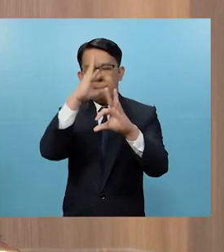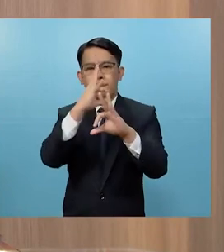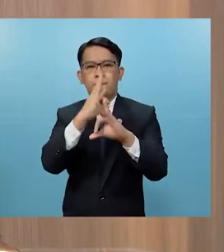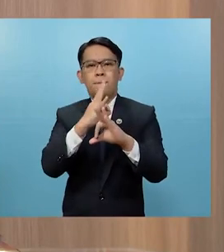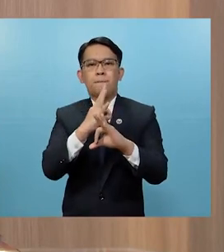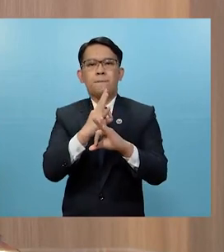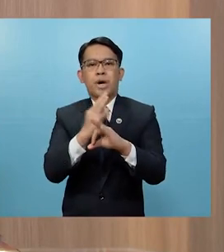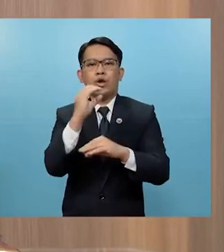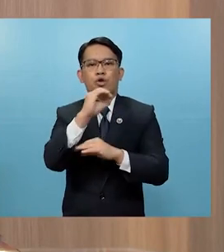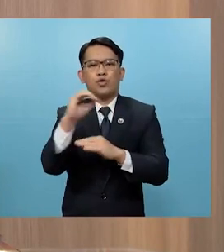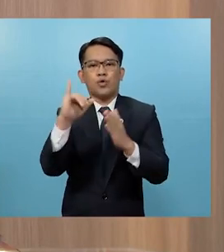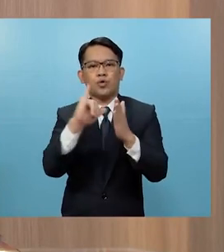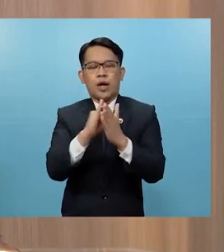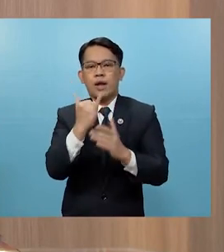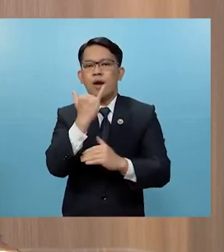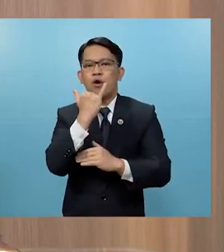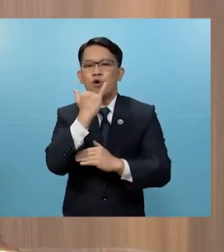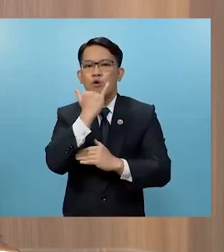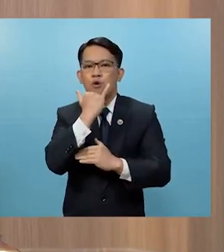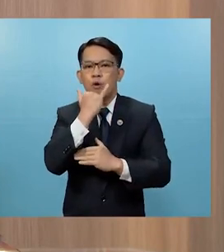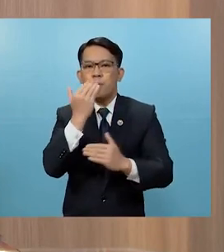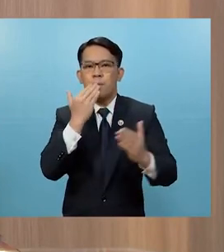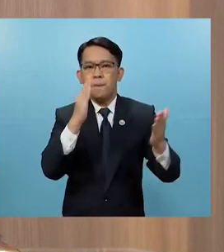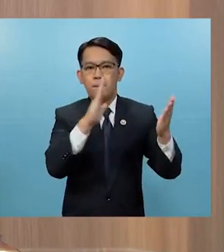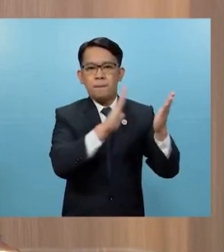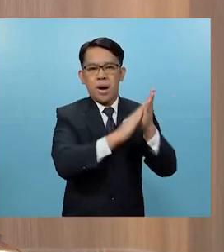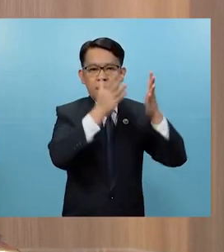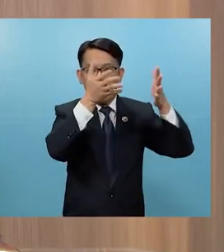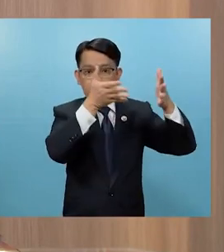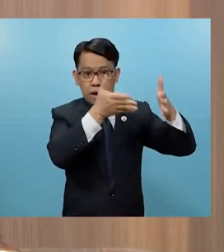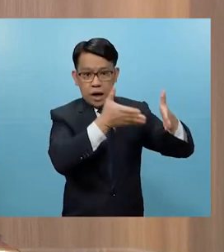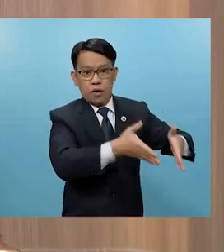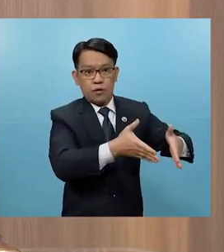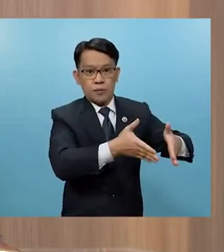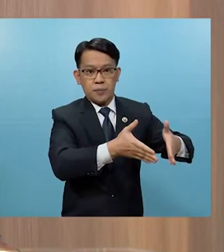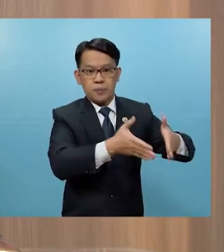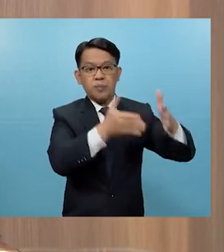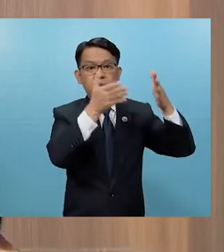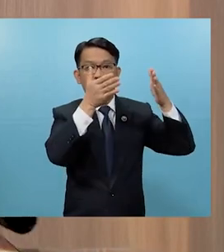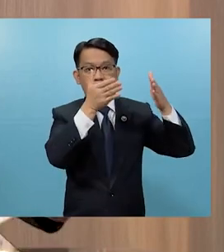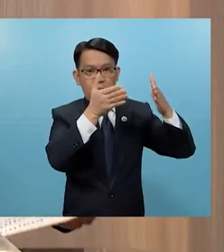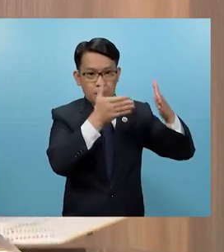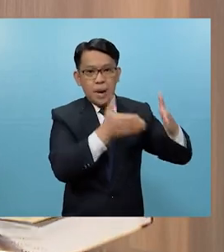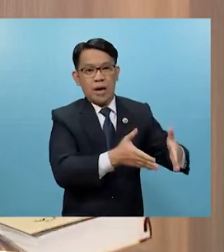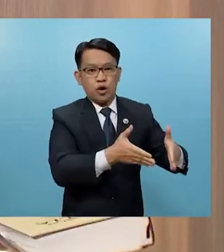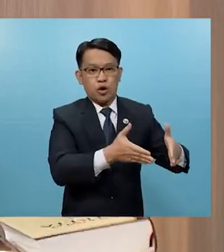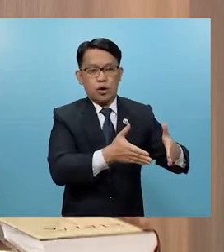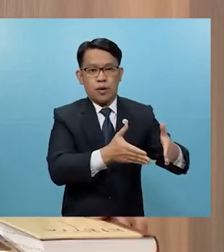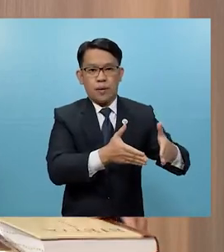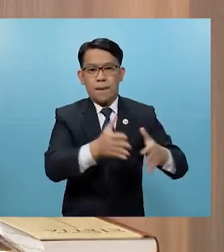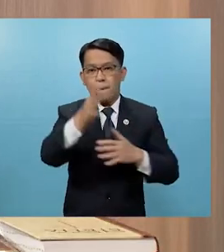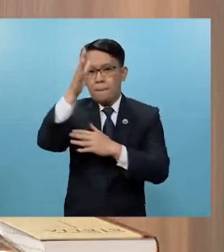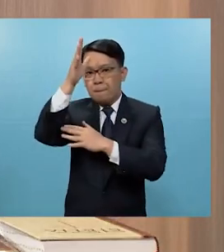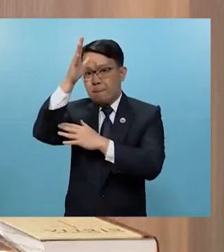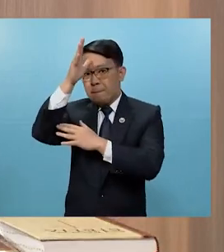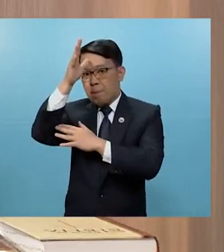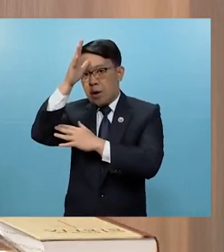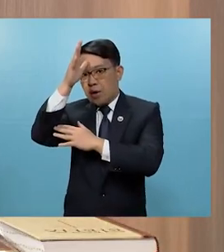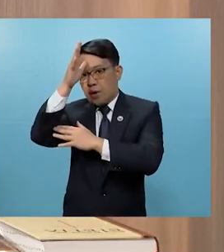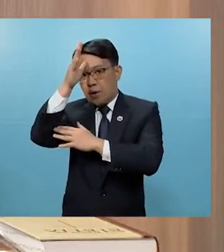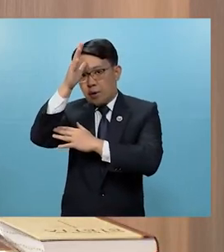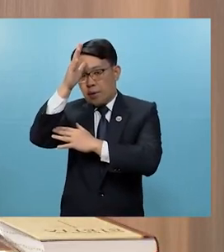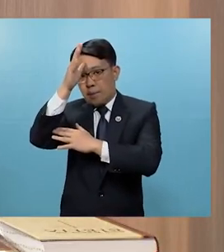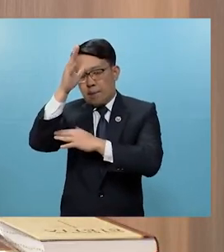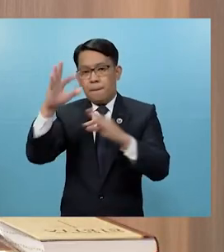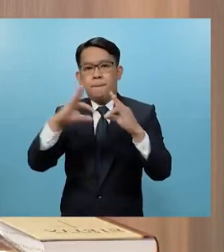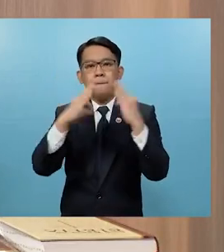Kaya nga po, mali at masama na pabayaan o abandonahin ng isang ama ang kanyang